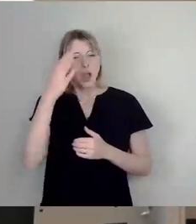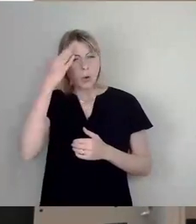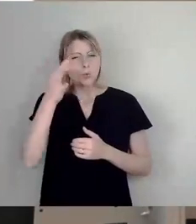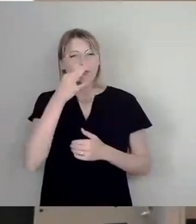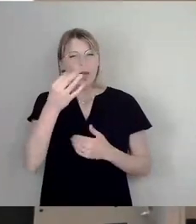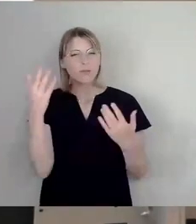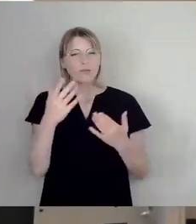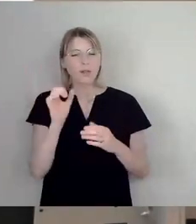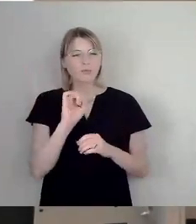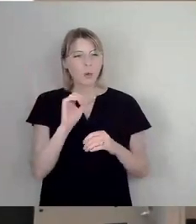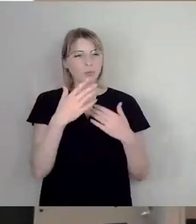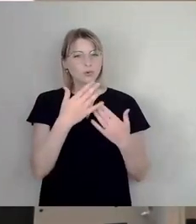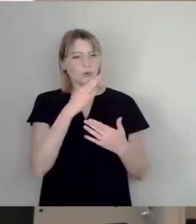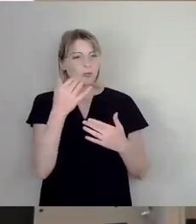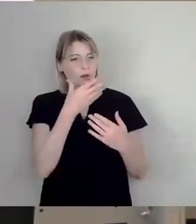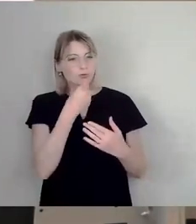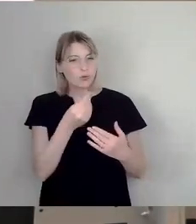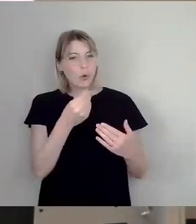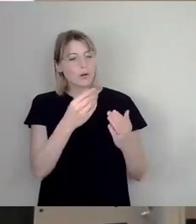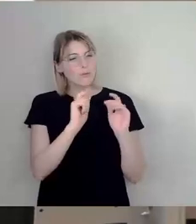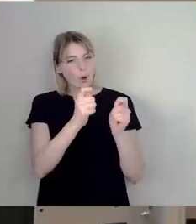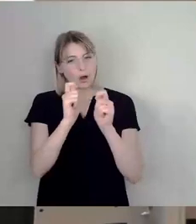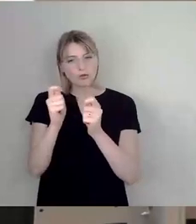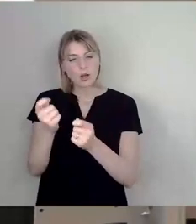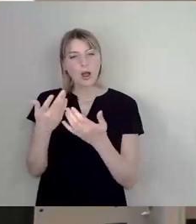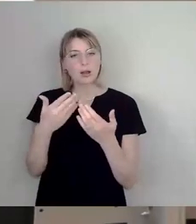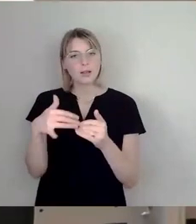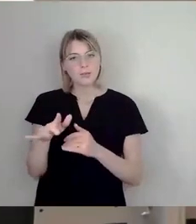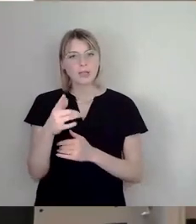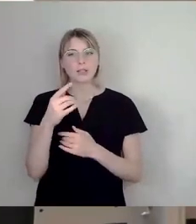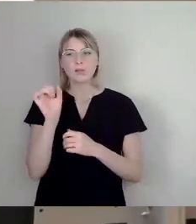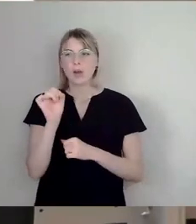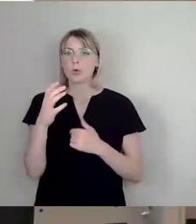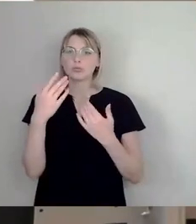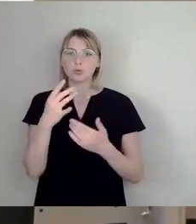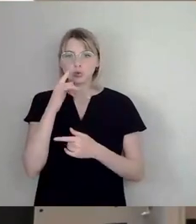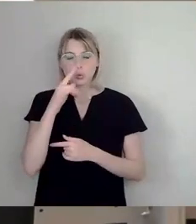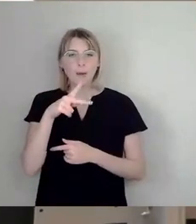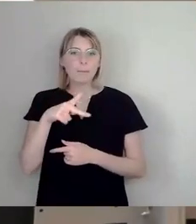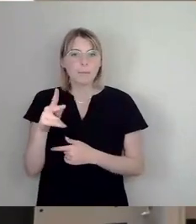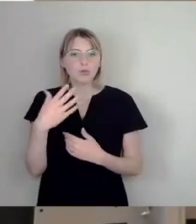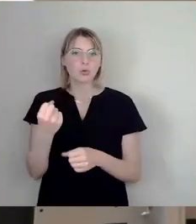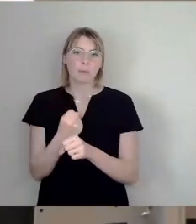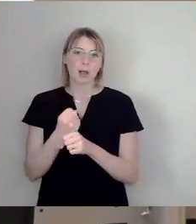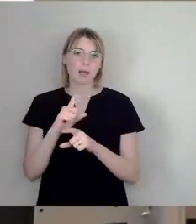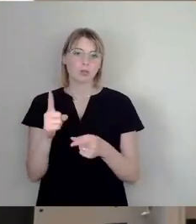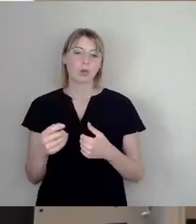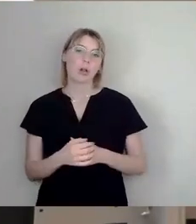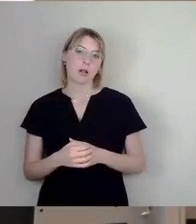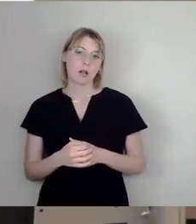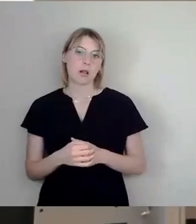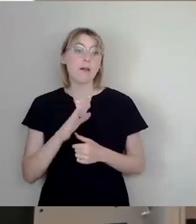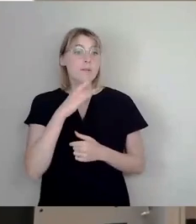diese schönen Dinge, die Sie uns jetzt vorgeschlagen haben, warum soll man die eigentlich nur in Pieschen machen? Wir haben viele andere